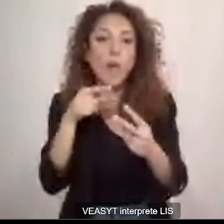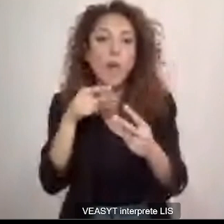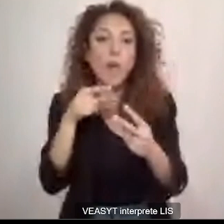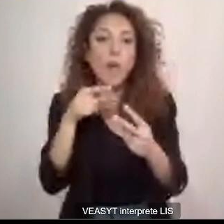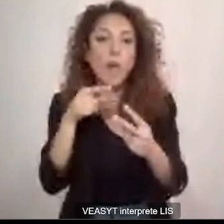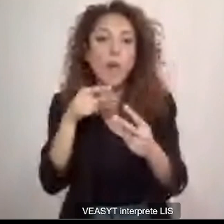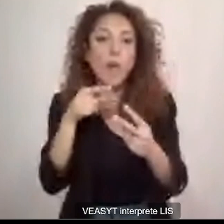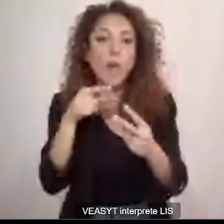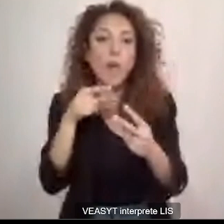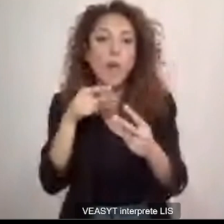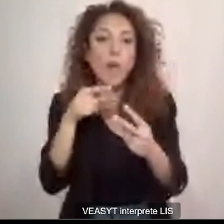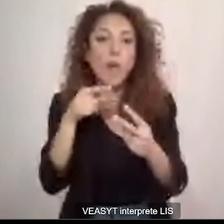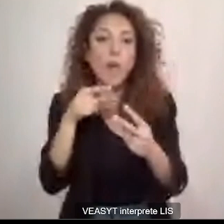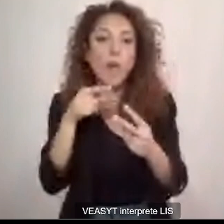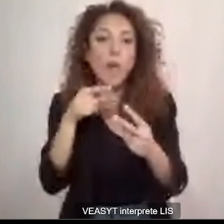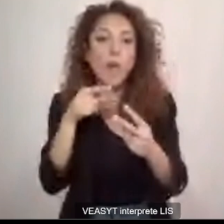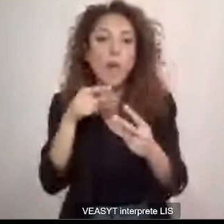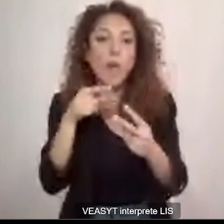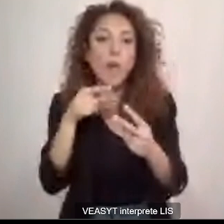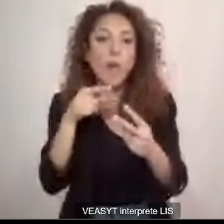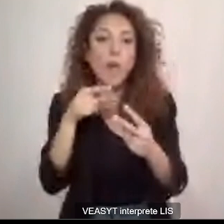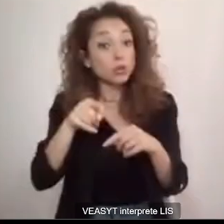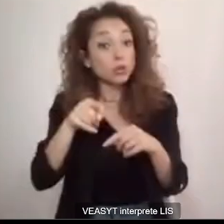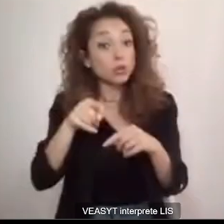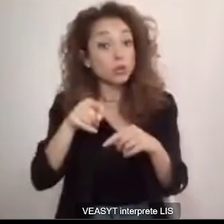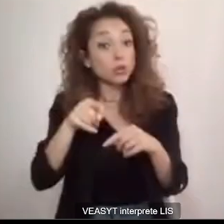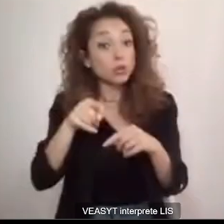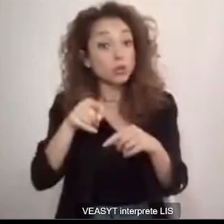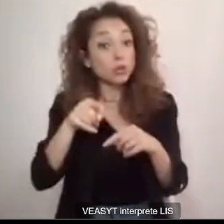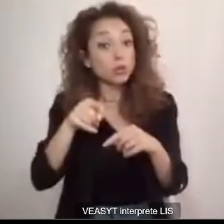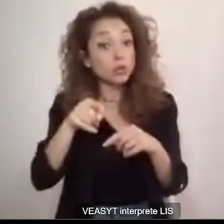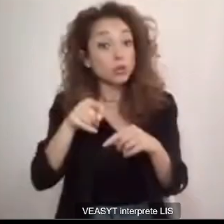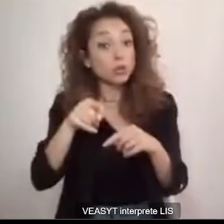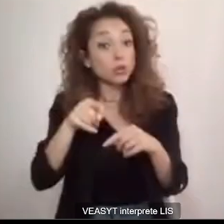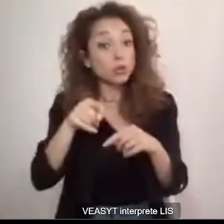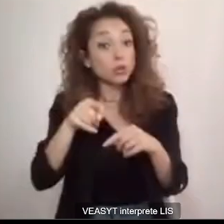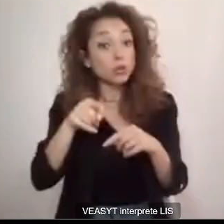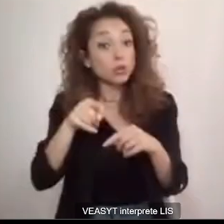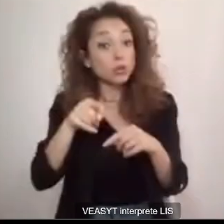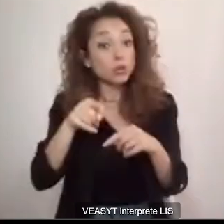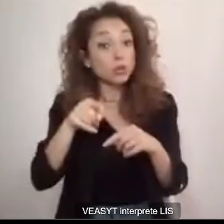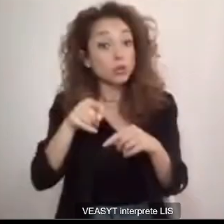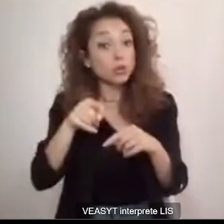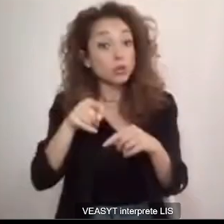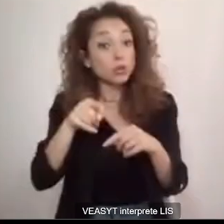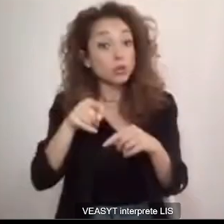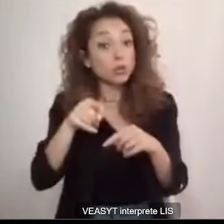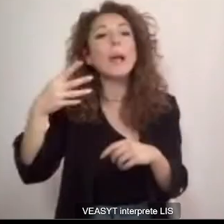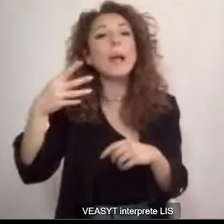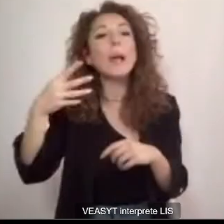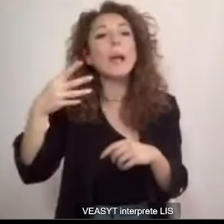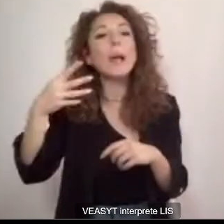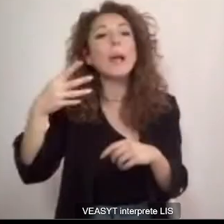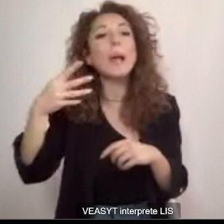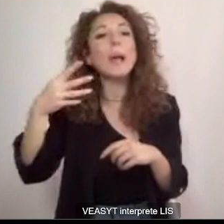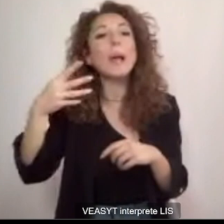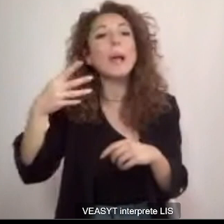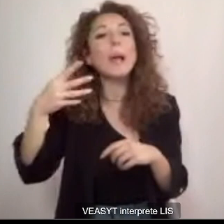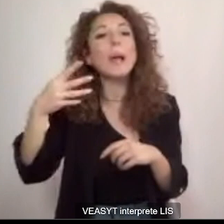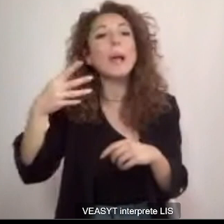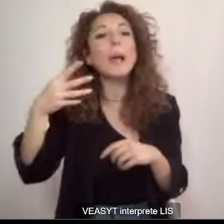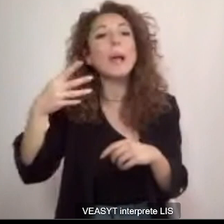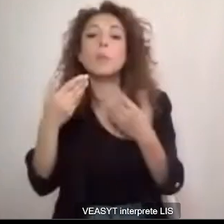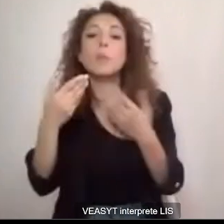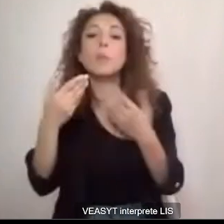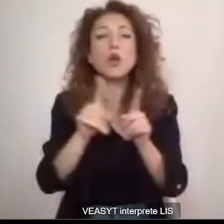organizzate da Fondazione Verona Minori Jerusalem aprono invece ad una chiave di fruizione,